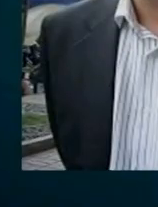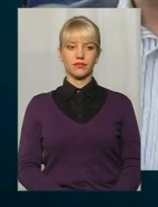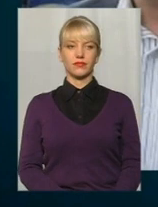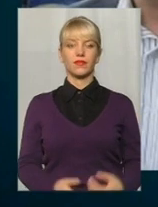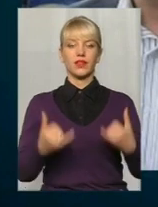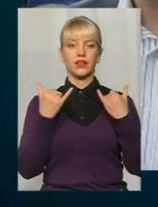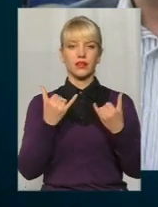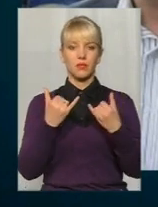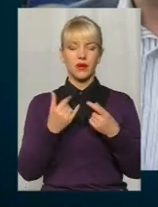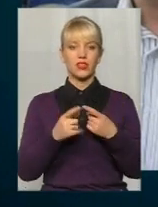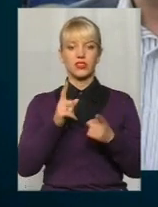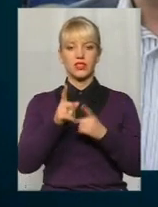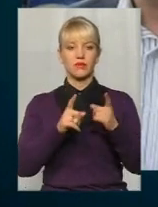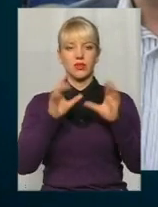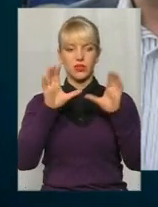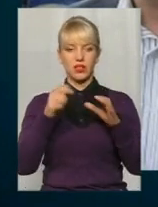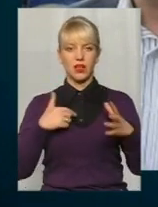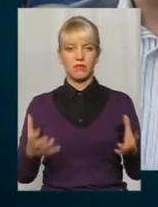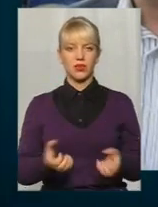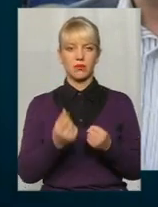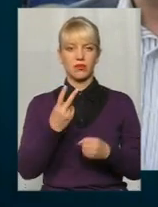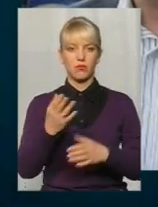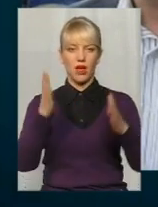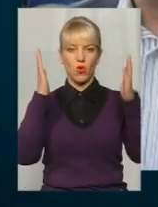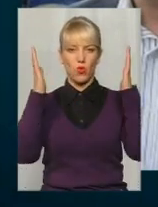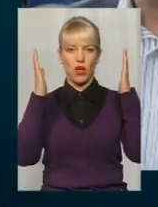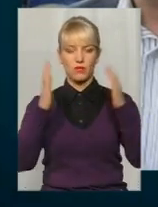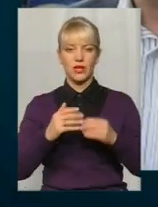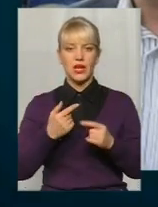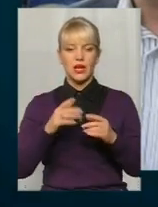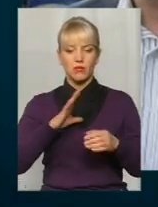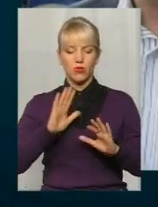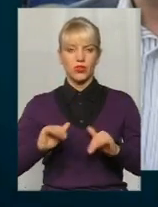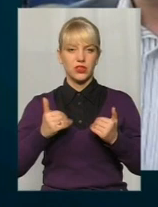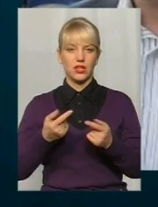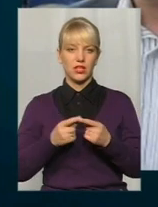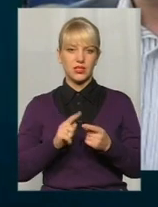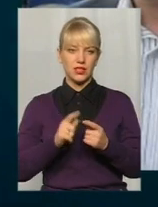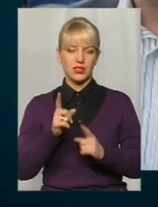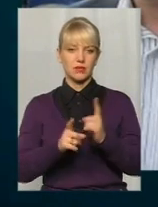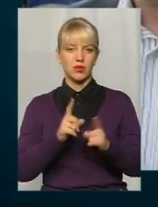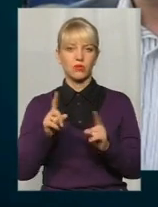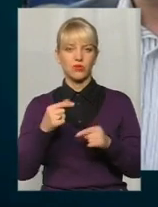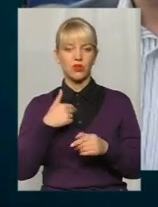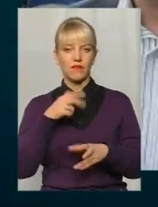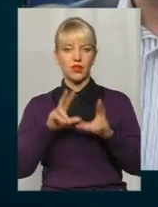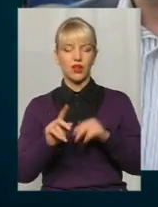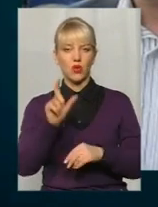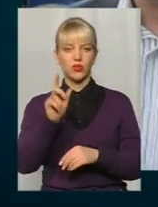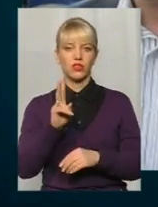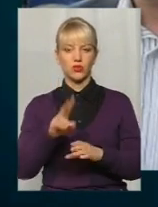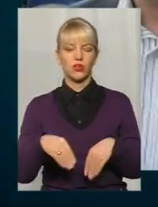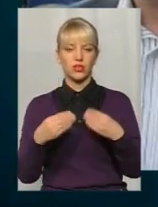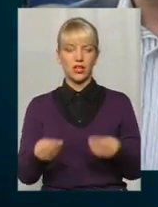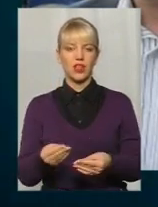Теперішні зміни в законодавстві я підтримую двома роками і був ініціатором цих змін. Чому? Тому що вважаю, що людина, яка дала